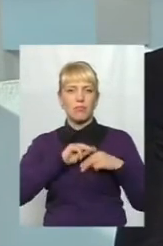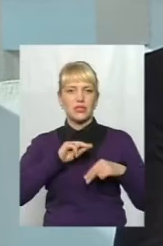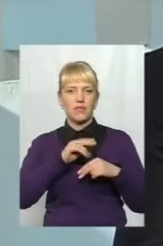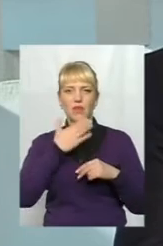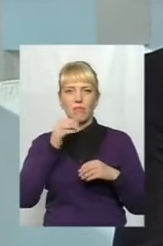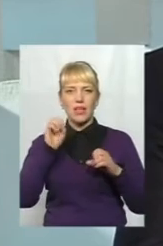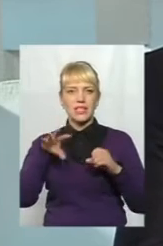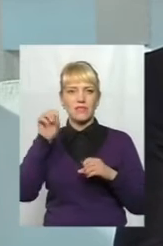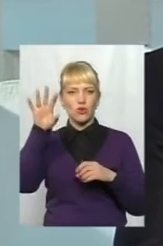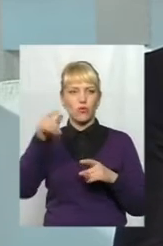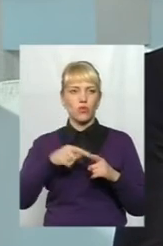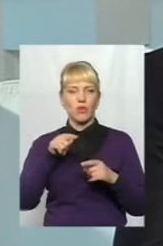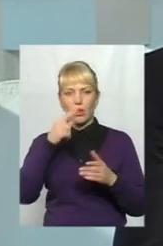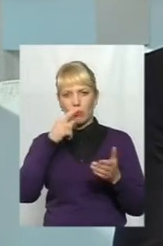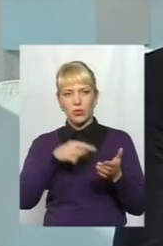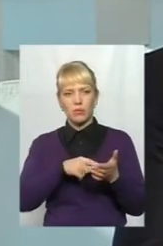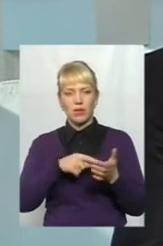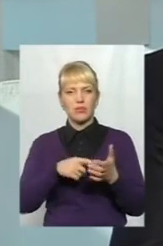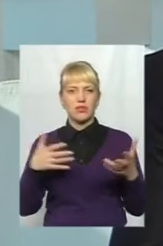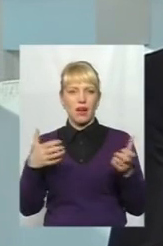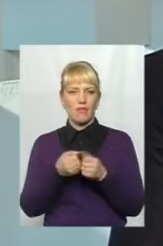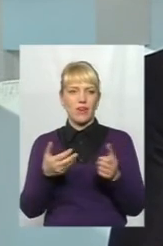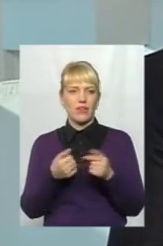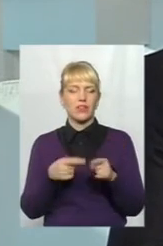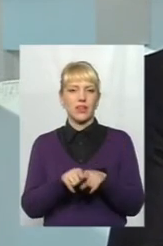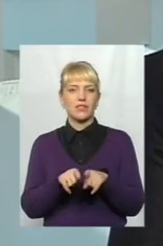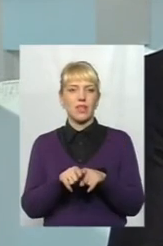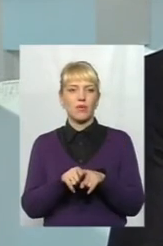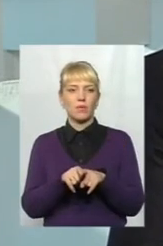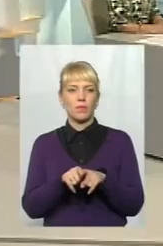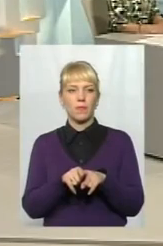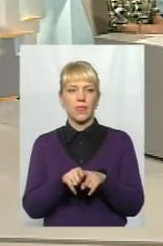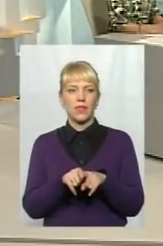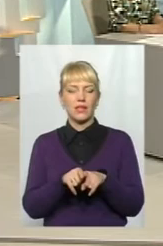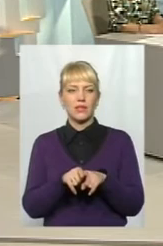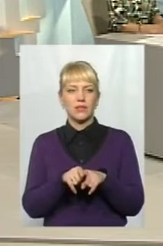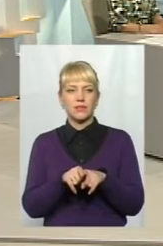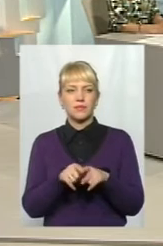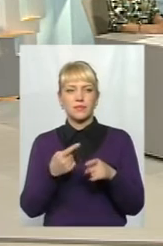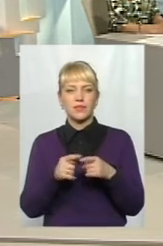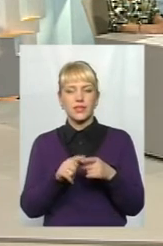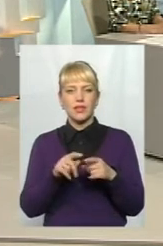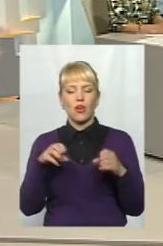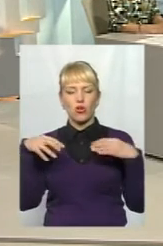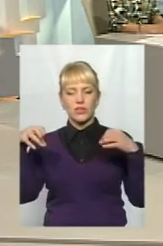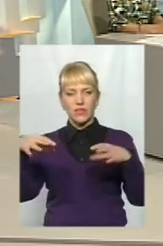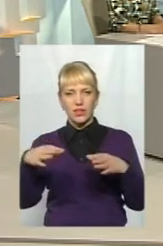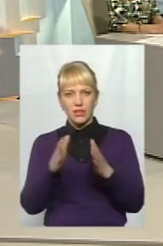світлофорів, просто-напросто трапляються летальні випадки. Так само до Літма, це підвід освітлення,